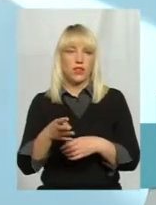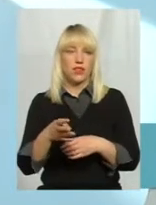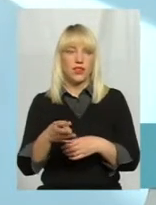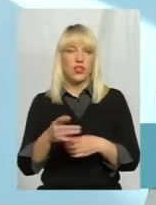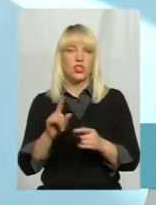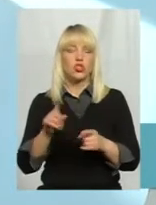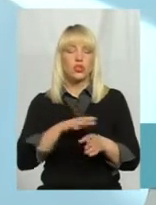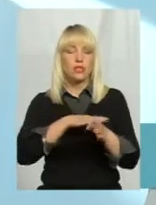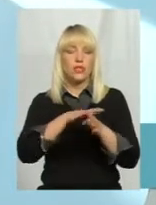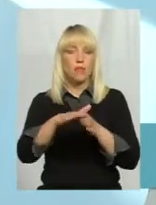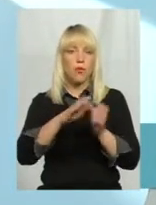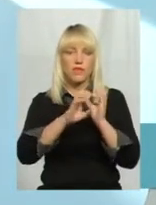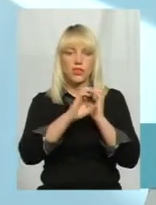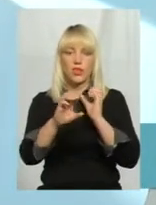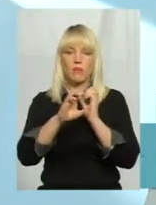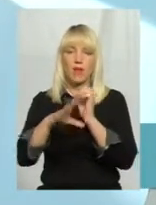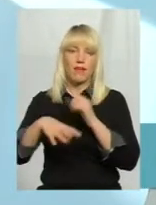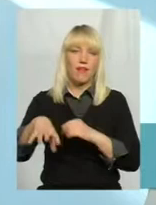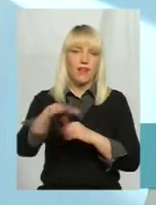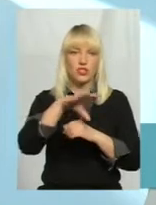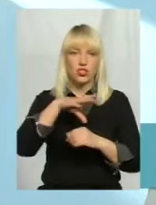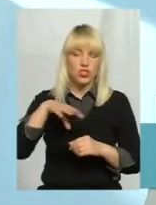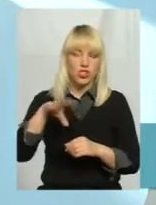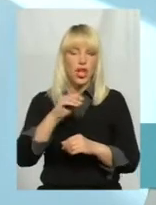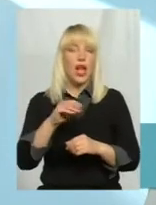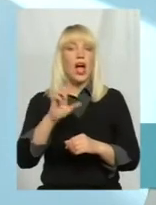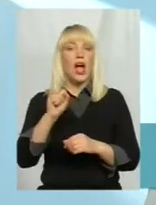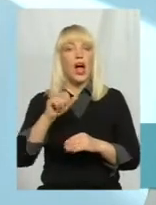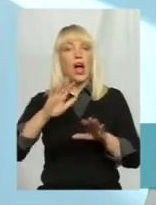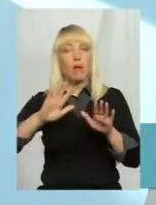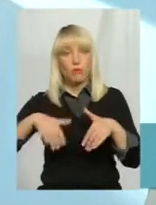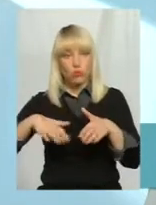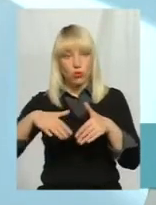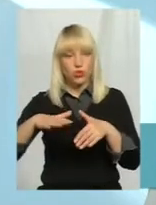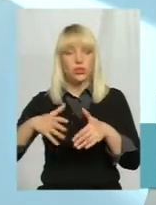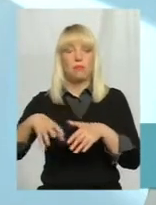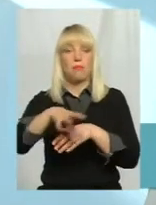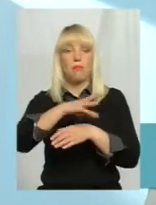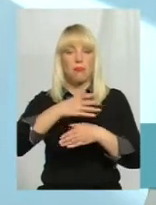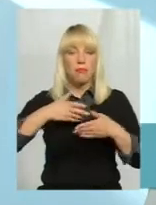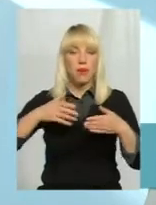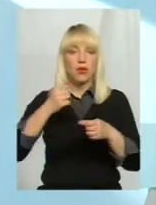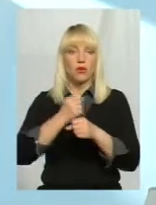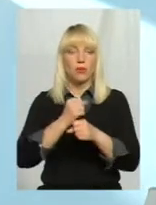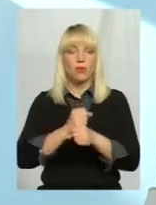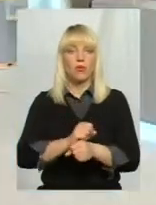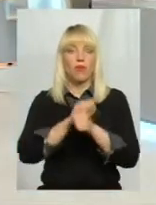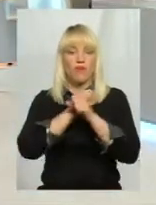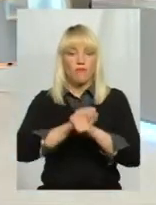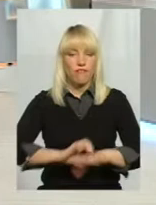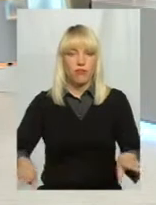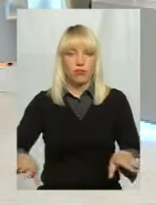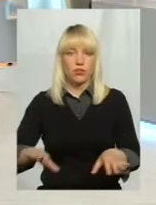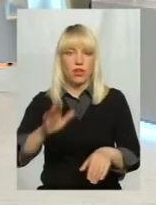заповнити мережі. Так. Для того, щоб заповнити мережі. А потім ми робимо випуск цієї води, значить,